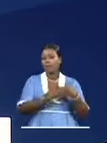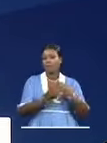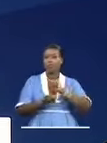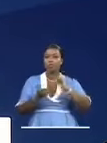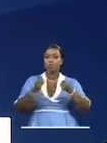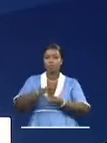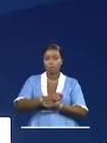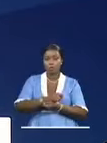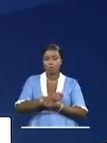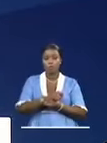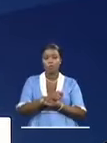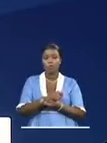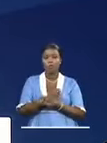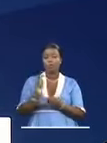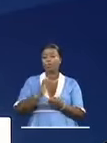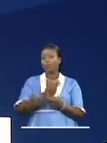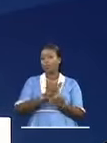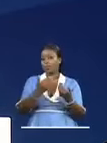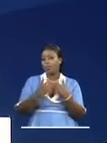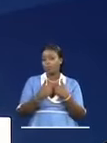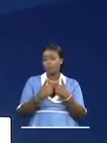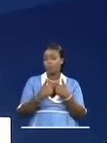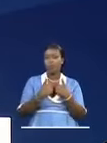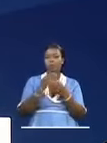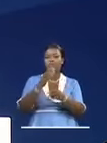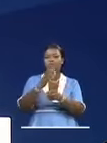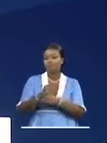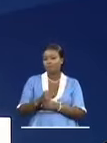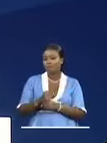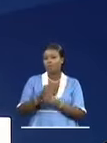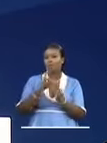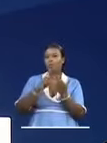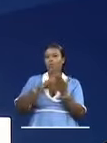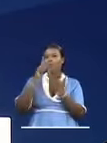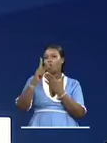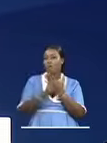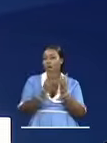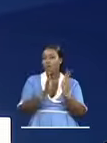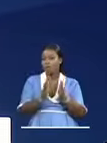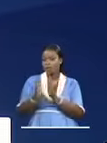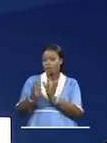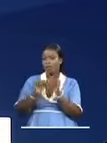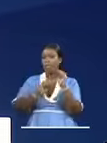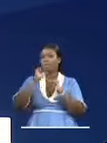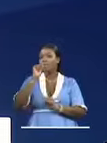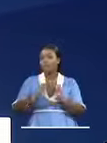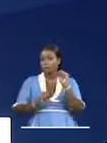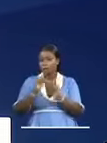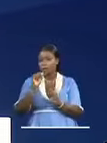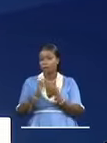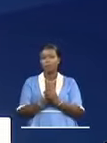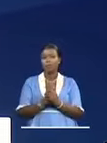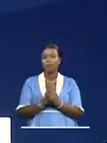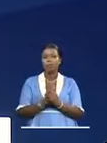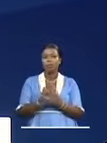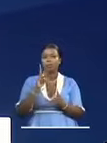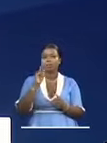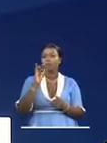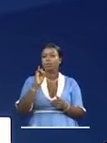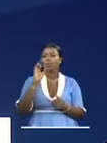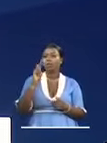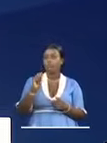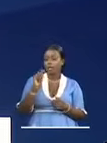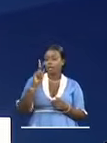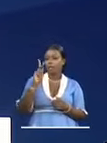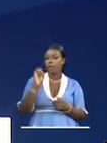paradigme, nous avons pris le soin de programmer une stratégie quinquennale de développement